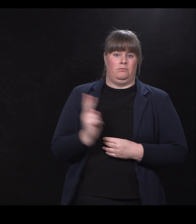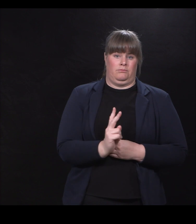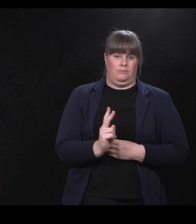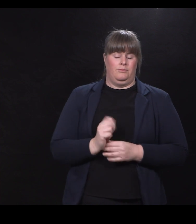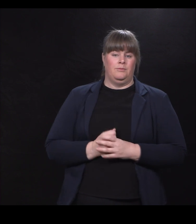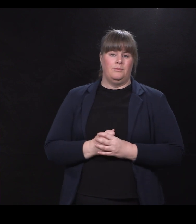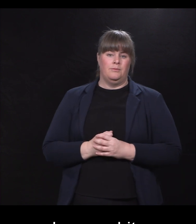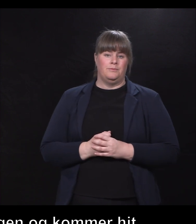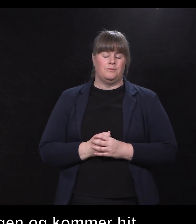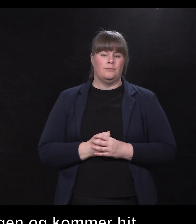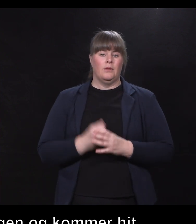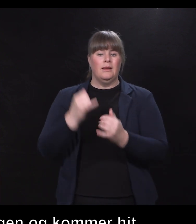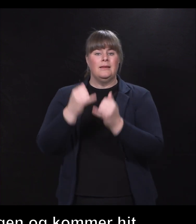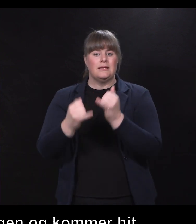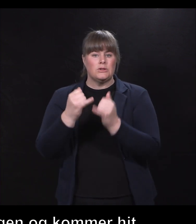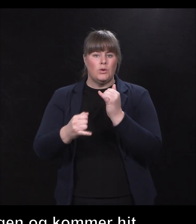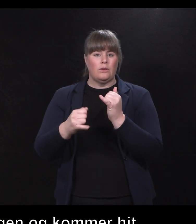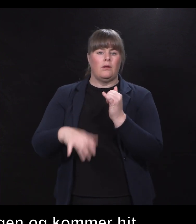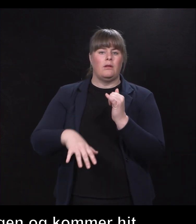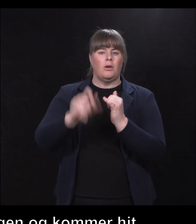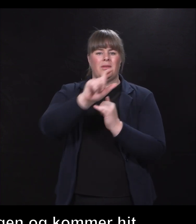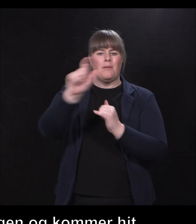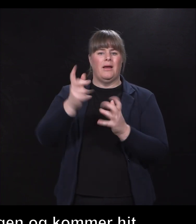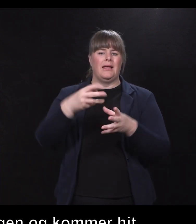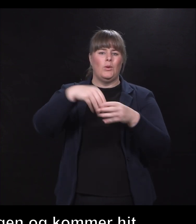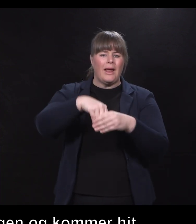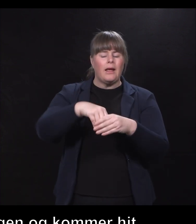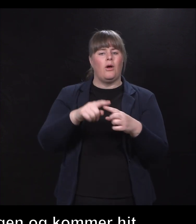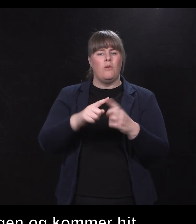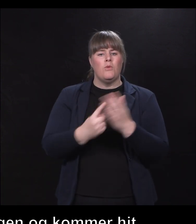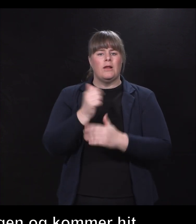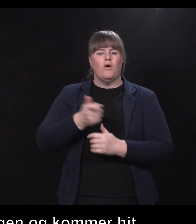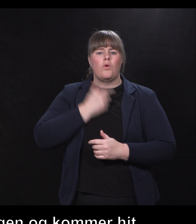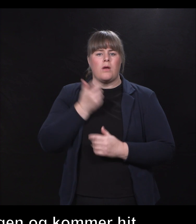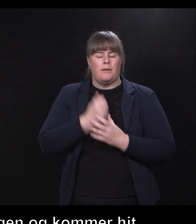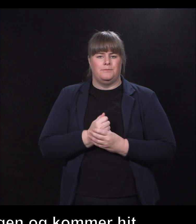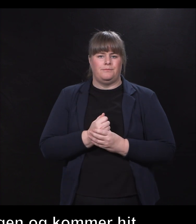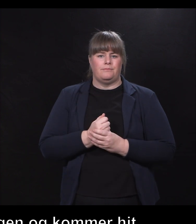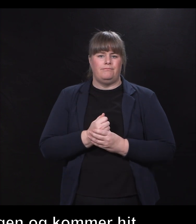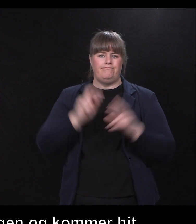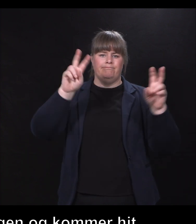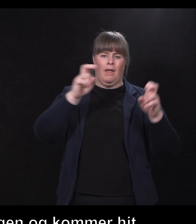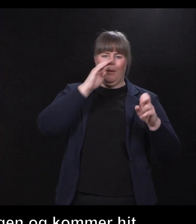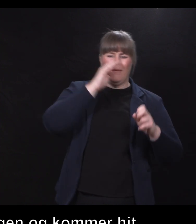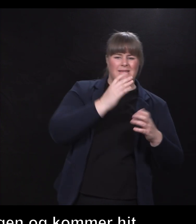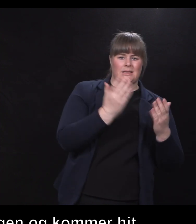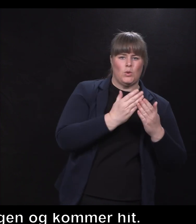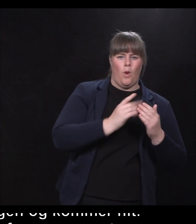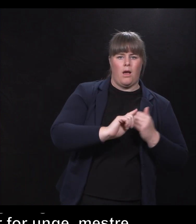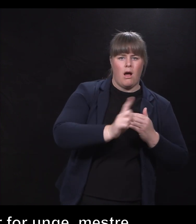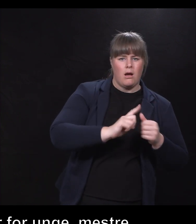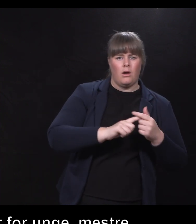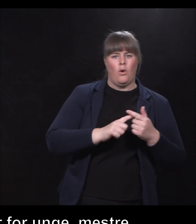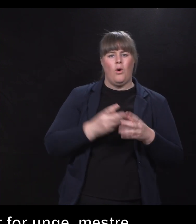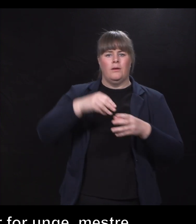Til slutt skal vi ta opp inkludering og muligheter for unge. Å mestre skolegang, å delta sosialt og komme